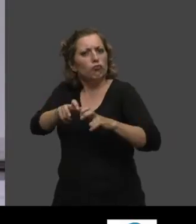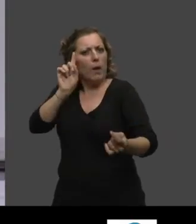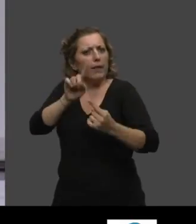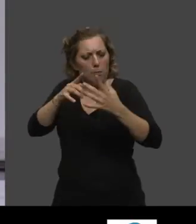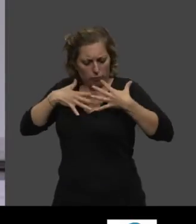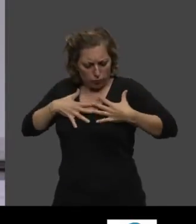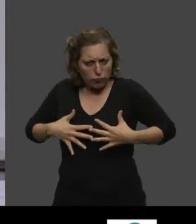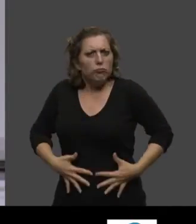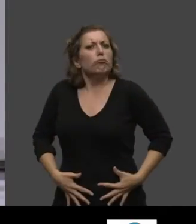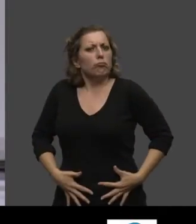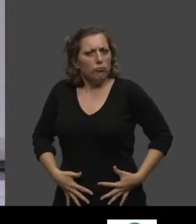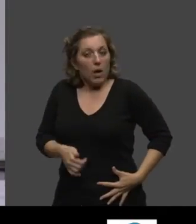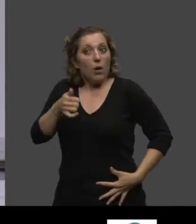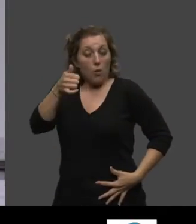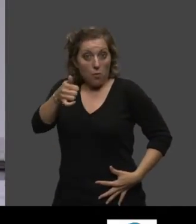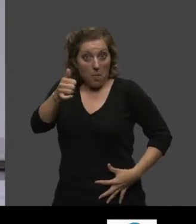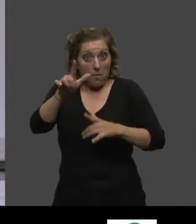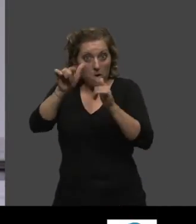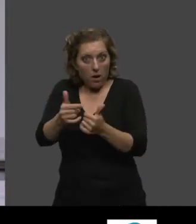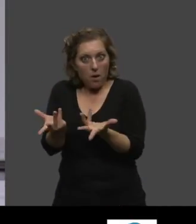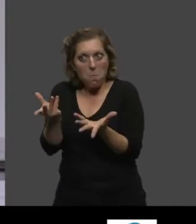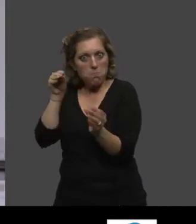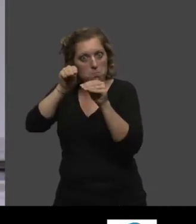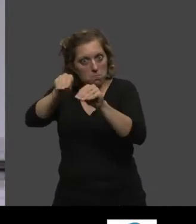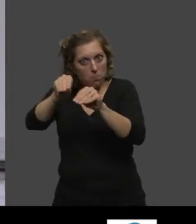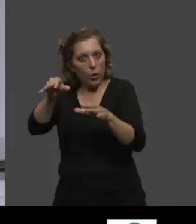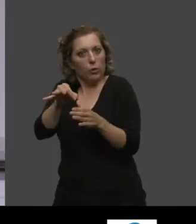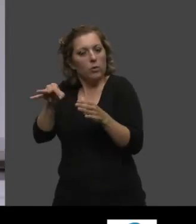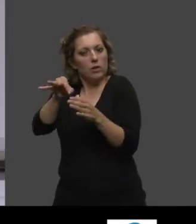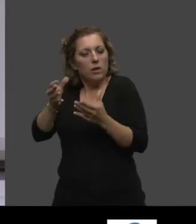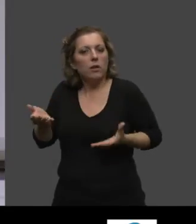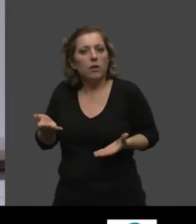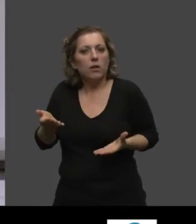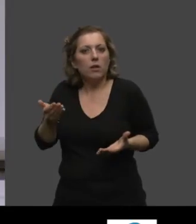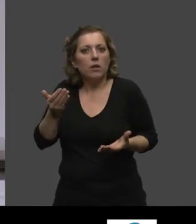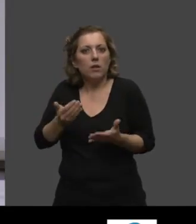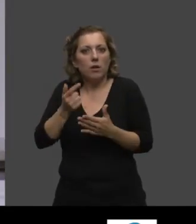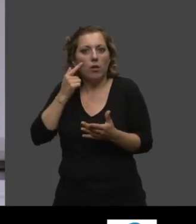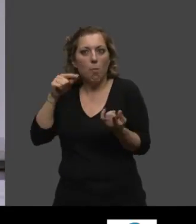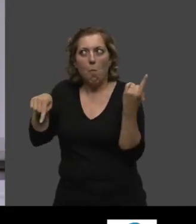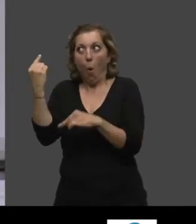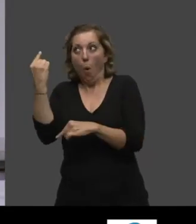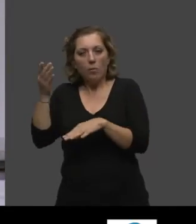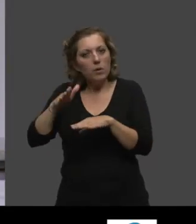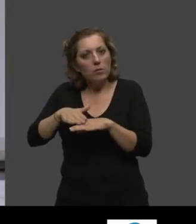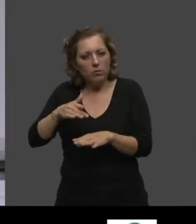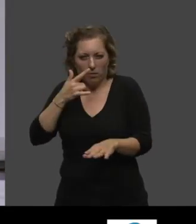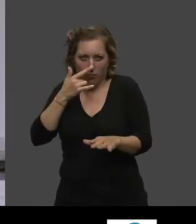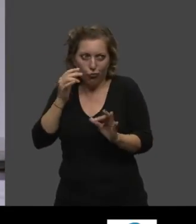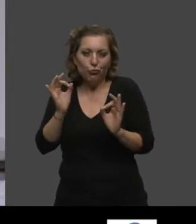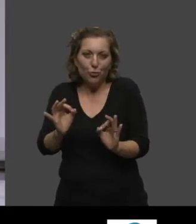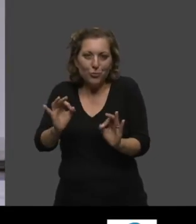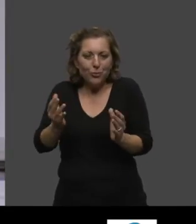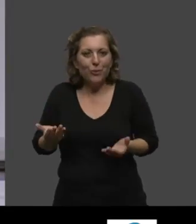métabolique, aient des notions de cuisine. C'est quelque chose d'un peu révolutionnaire, mais de sage. je